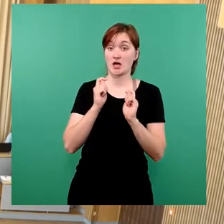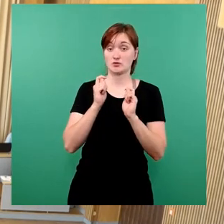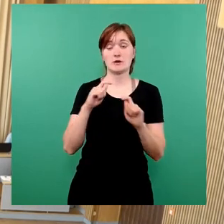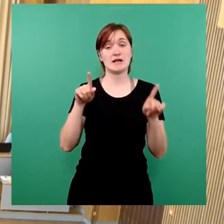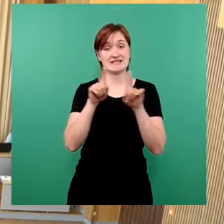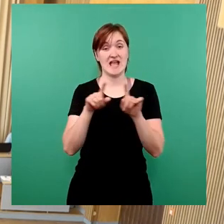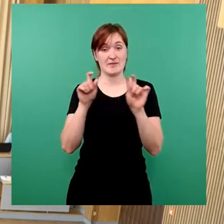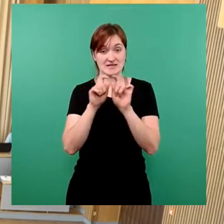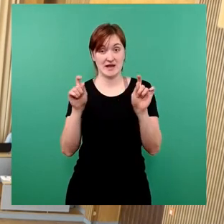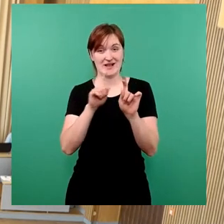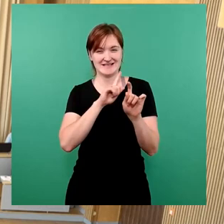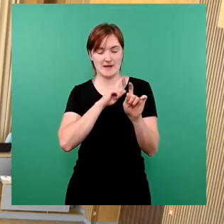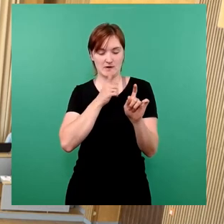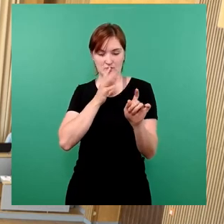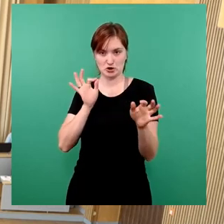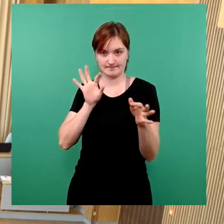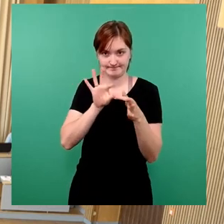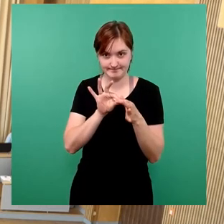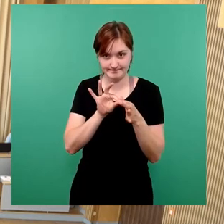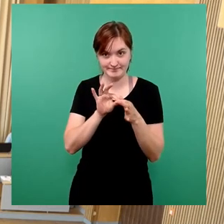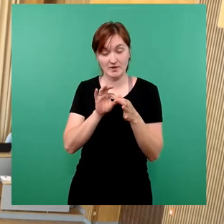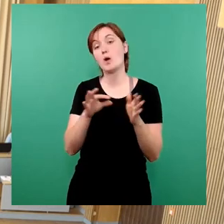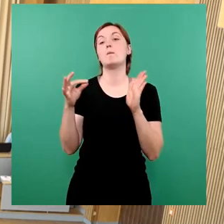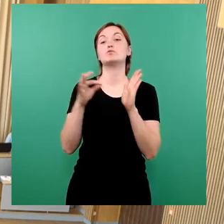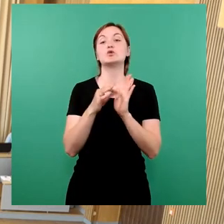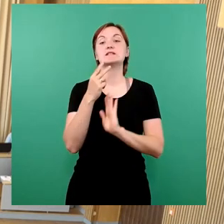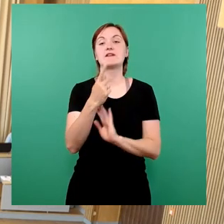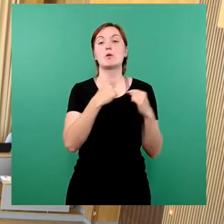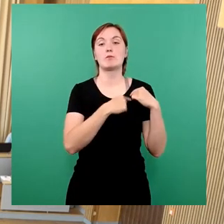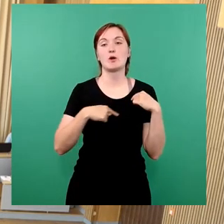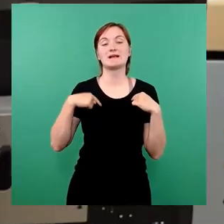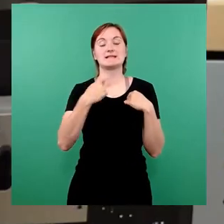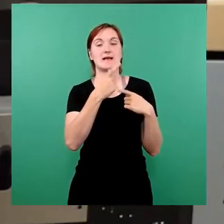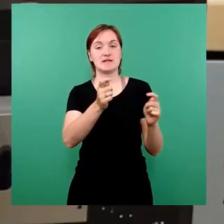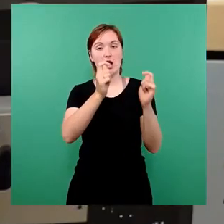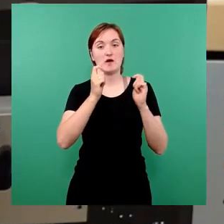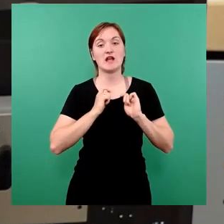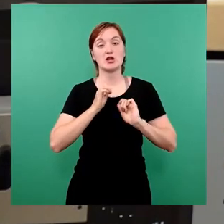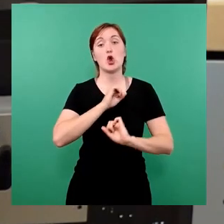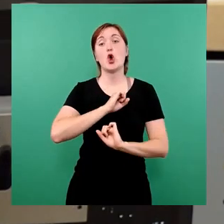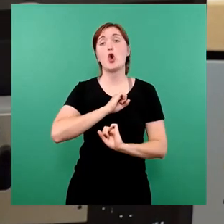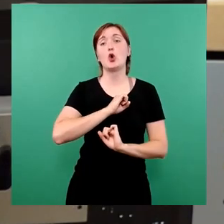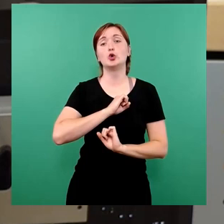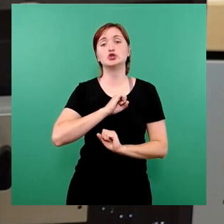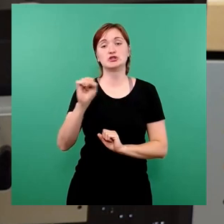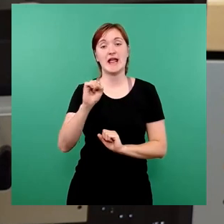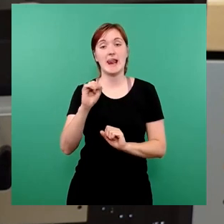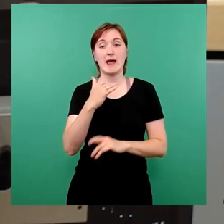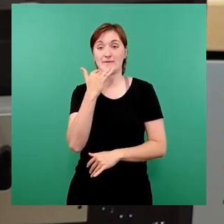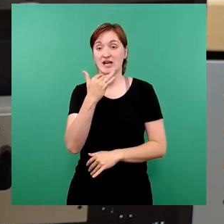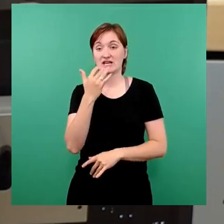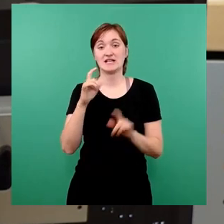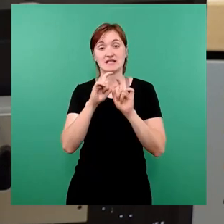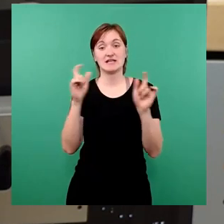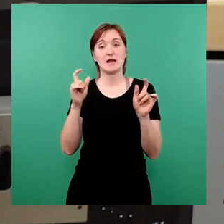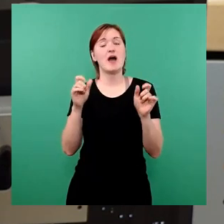Grunde auf den würde ich mich jetzt mal beziehen. Unter Punkt 2 wird der Oberbürgermeister beauftragt, schnellstmöglich über einen Bericht über die konkreten Ursachen